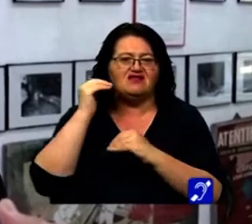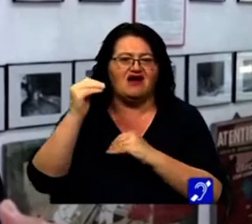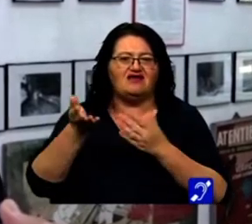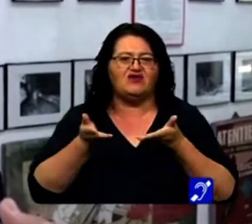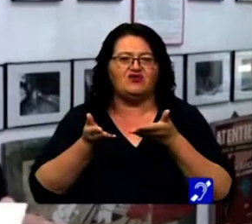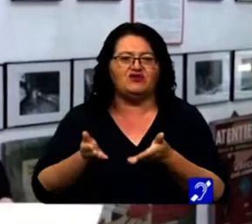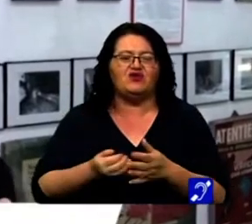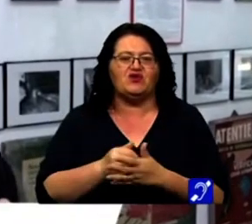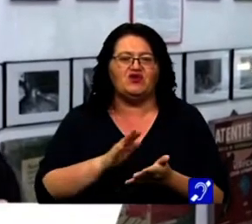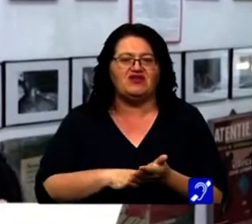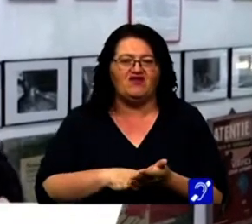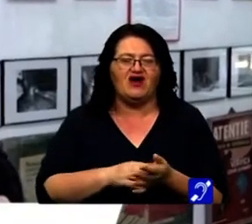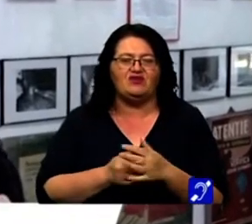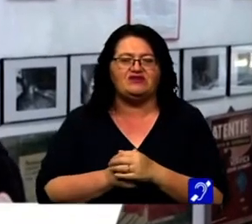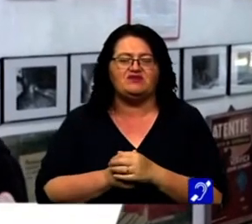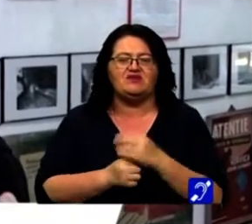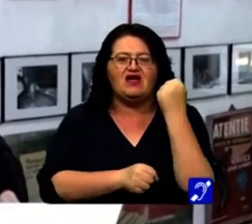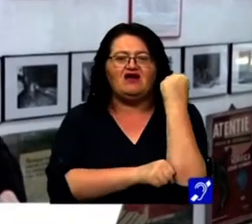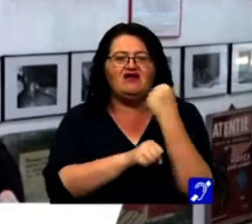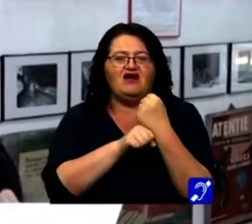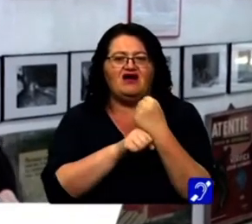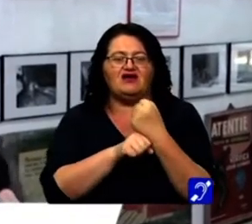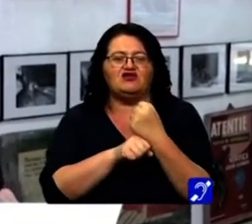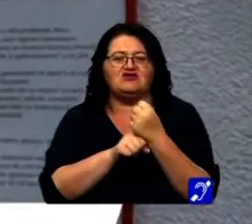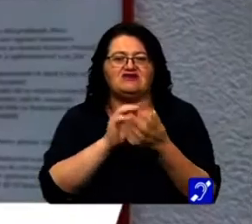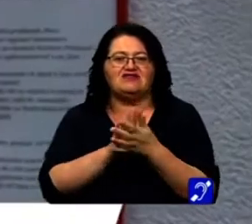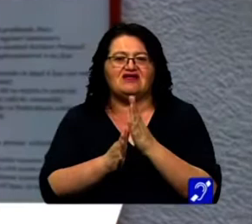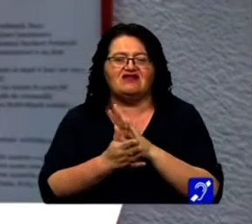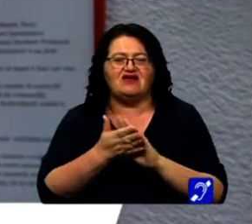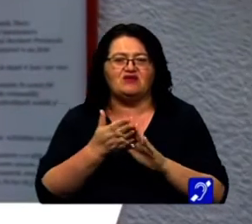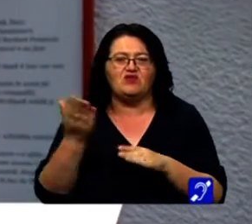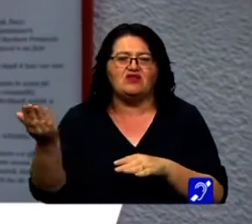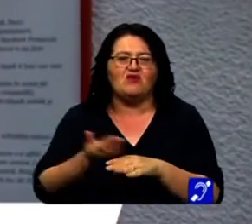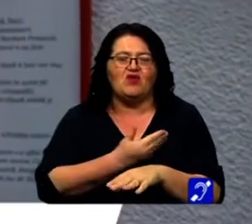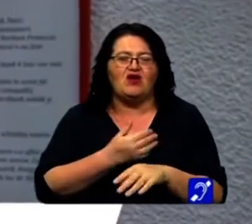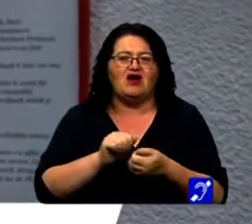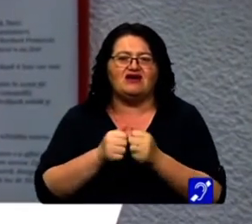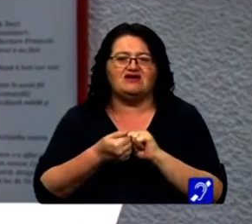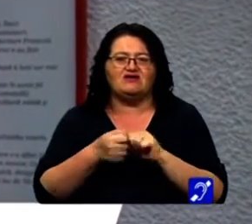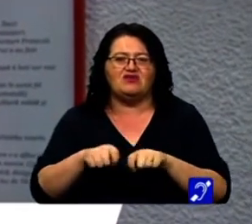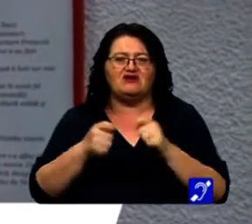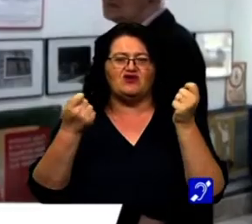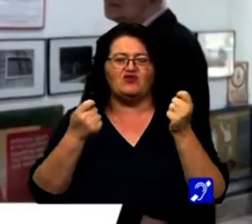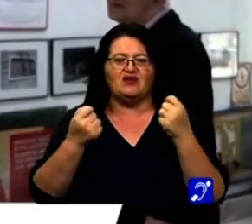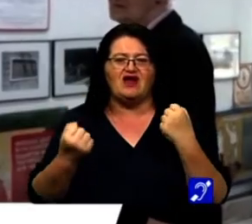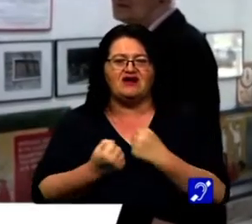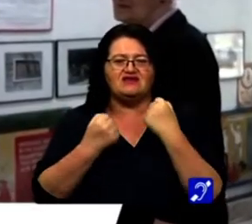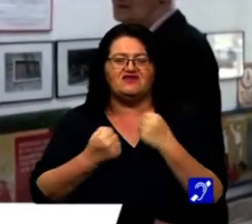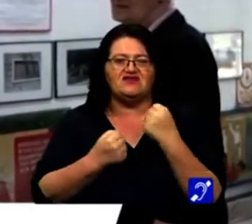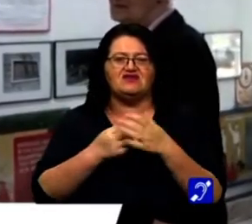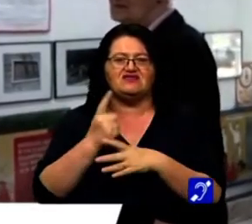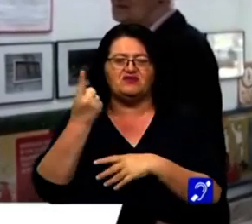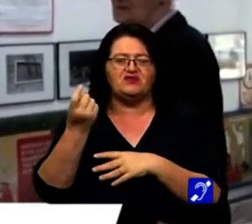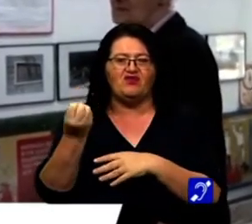cuptorului înalt de fapt, care la reșița se termină, iată, cu demolarea sau întreruperea activității primului